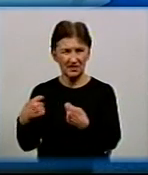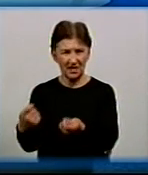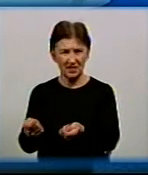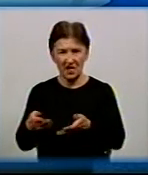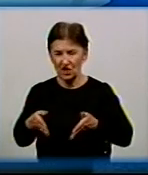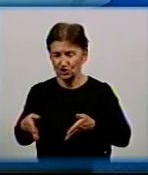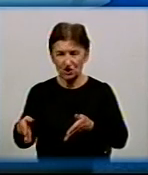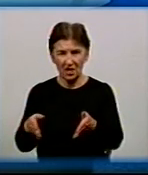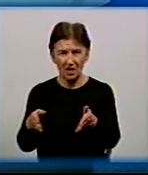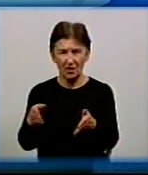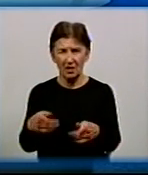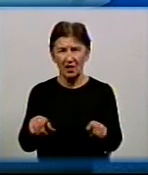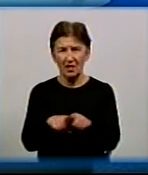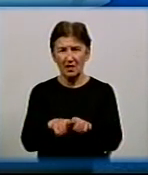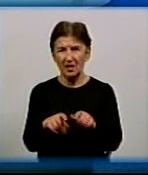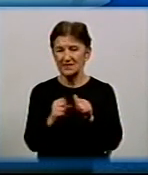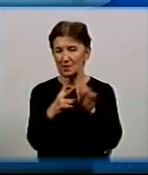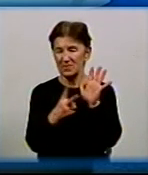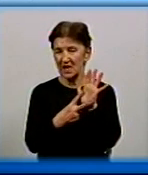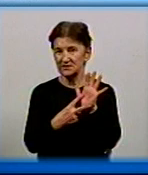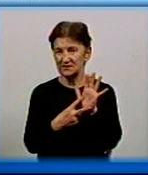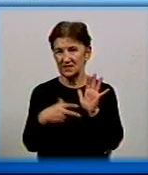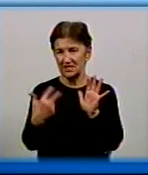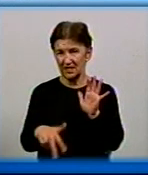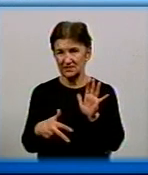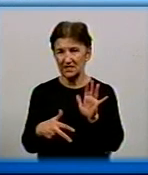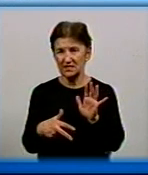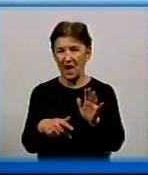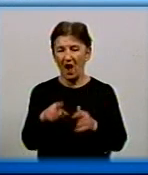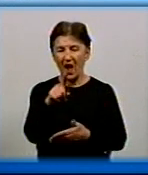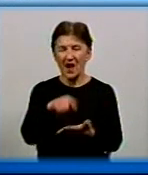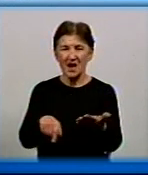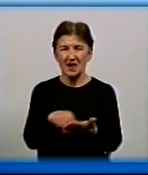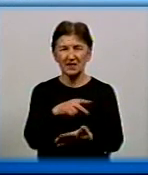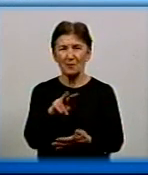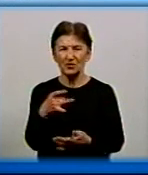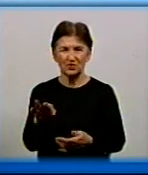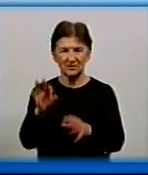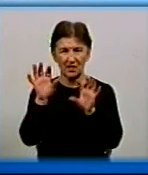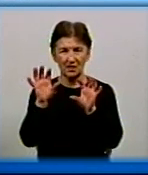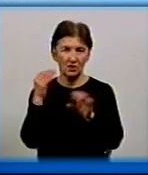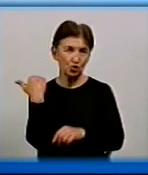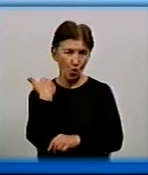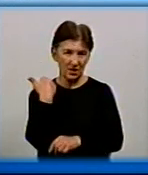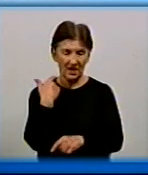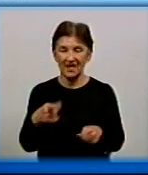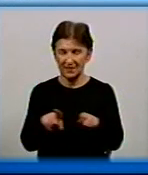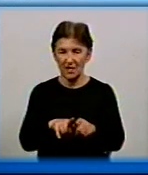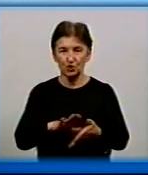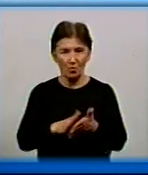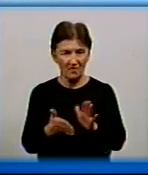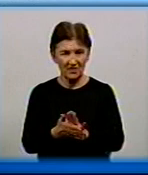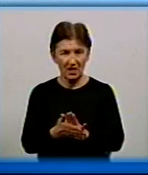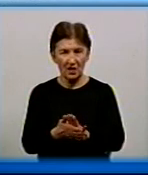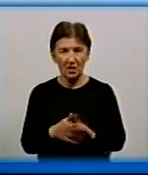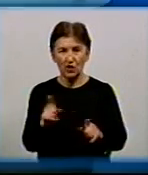шлях, наприклад, цей закон 17.30 – реструктуризувати борги. Так ми і домовлялися на початок опалювання сезону цього, що